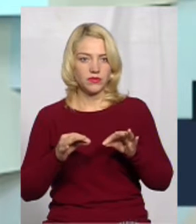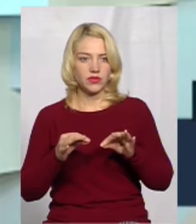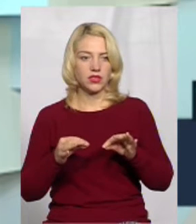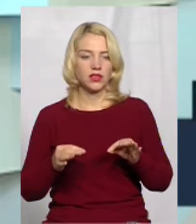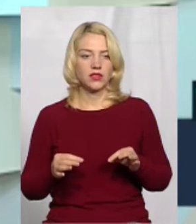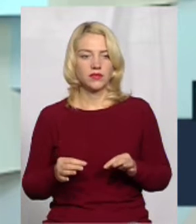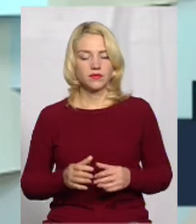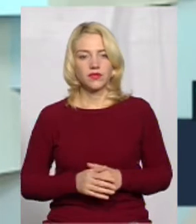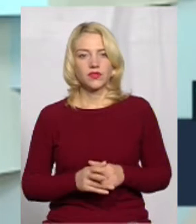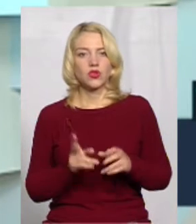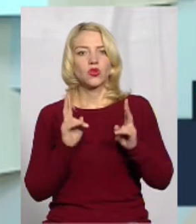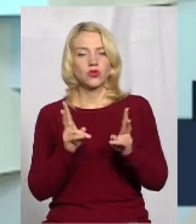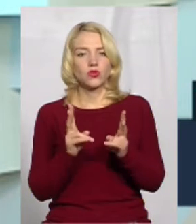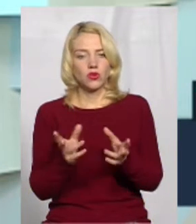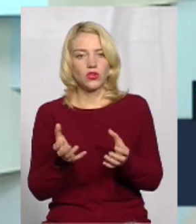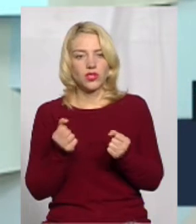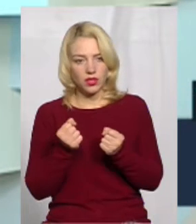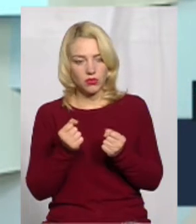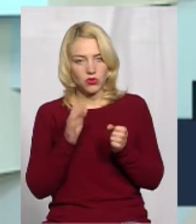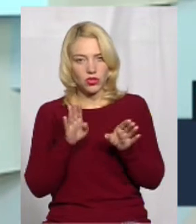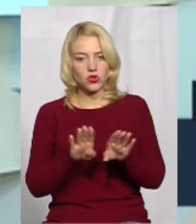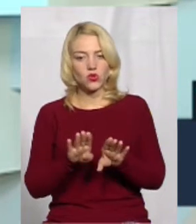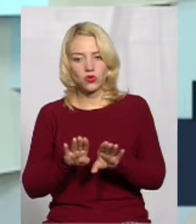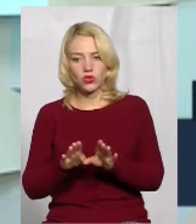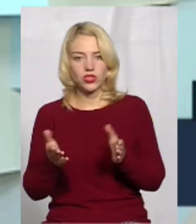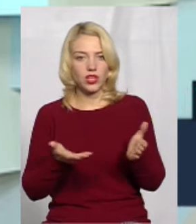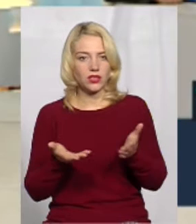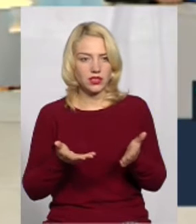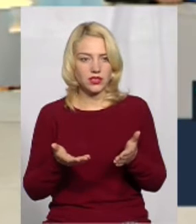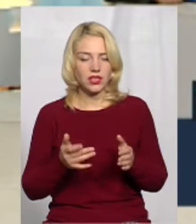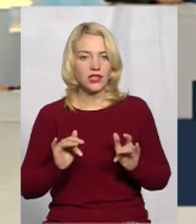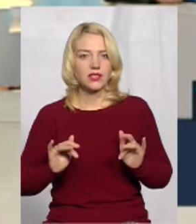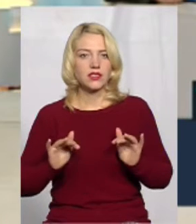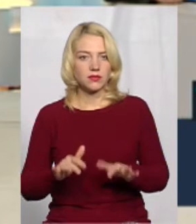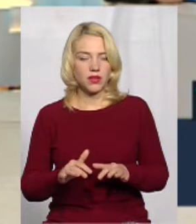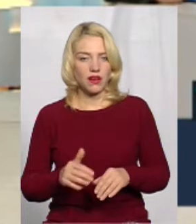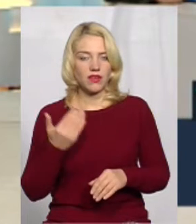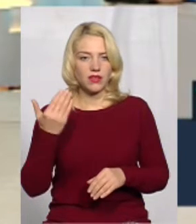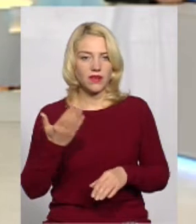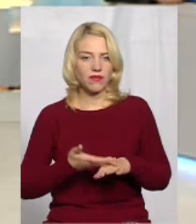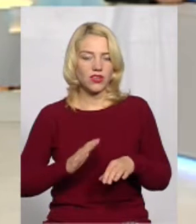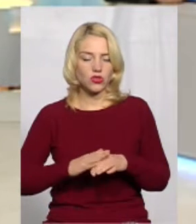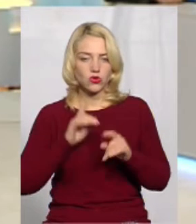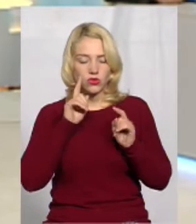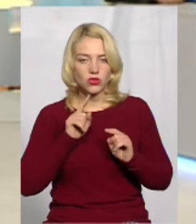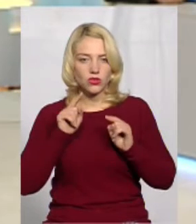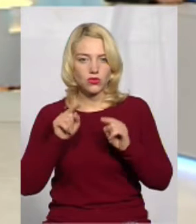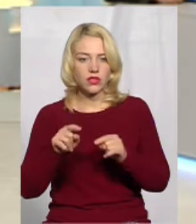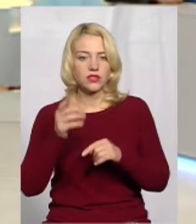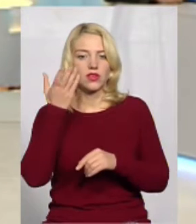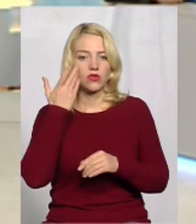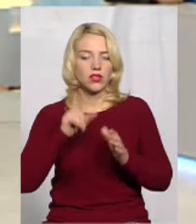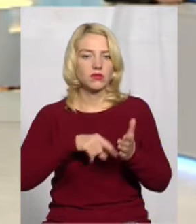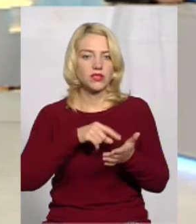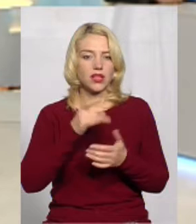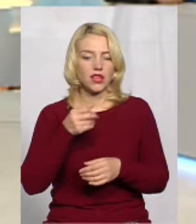отримують схожі якісь справи, їм важко зорієнтуватися, коли ж